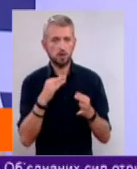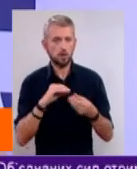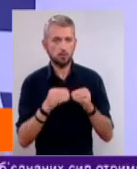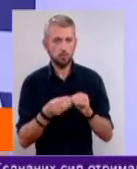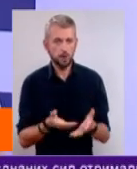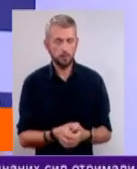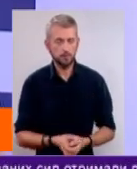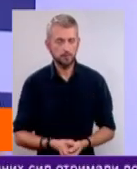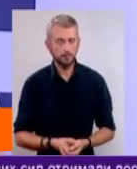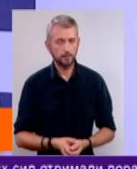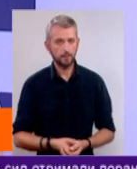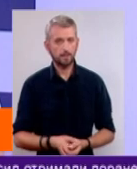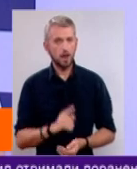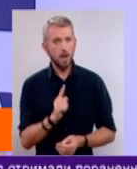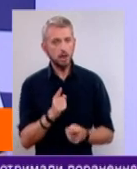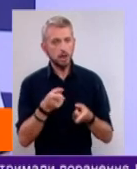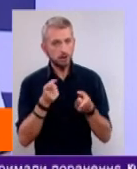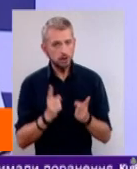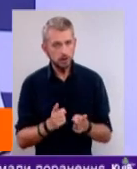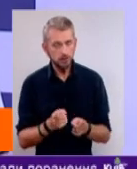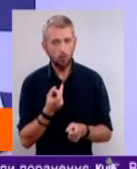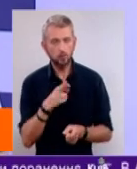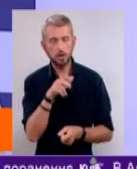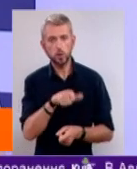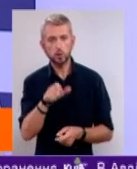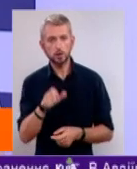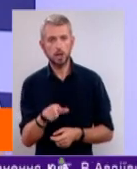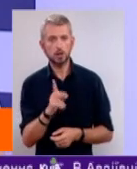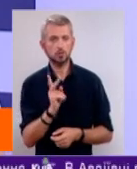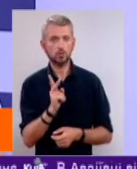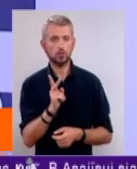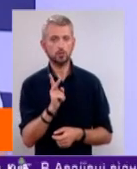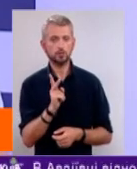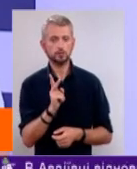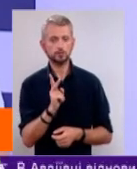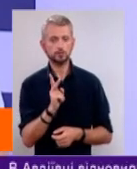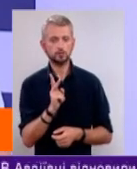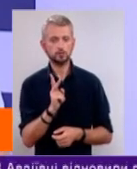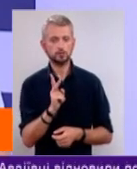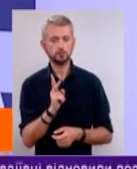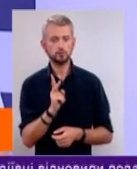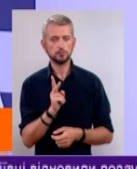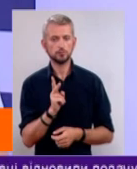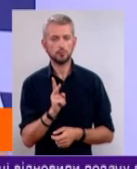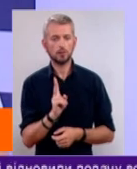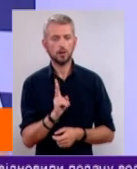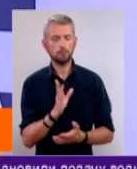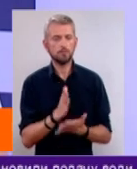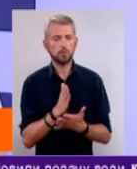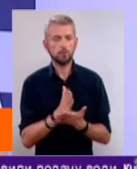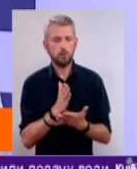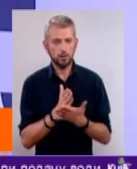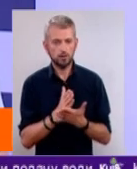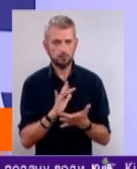Але дійсно для людей, для яких перебування в соціальних